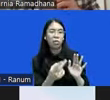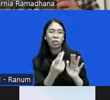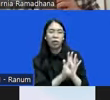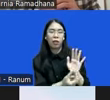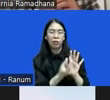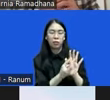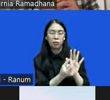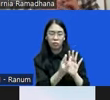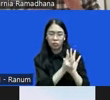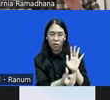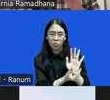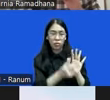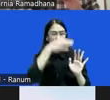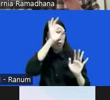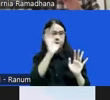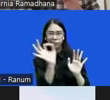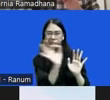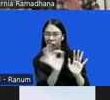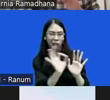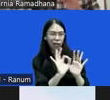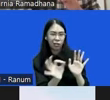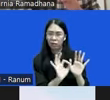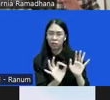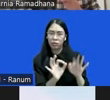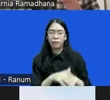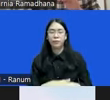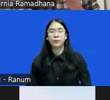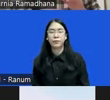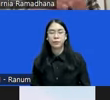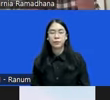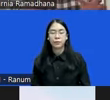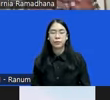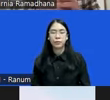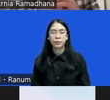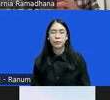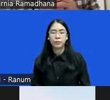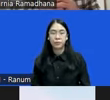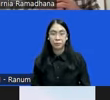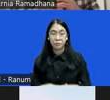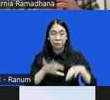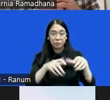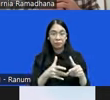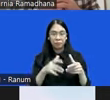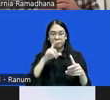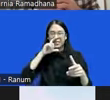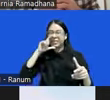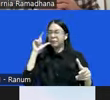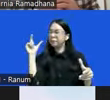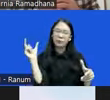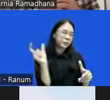Polri, teman-teman. Nah, kemudian paket superkilat kalau kita lihat